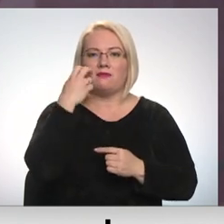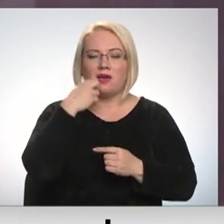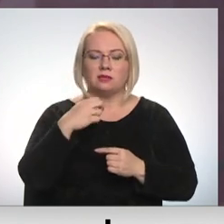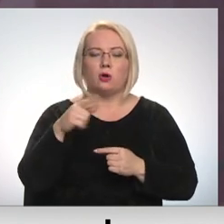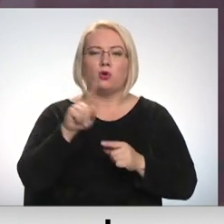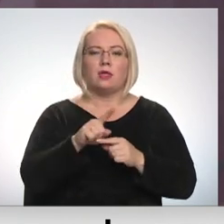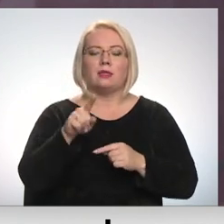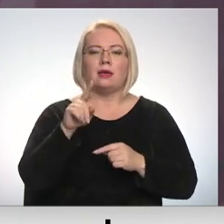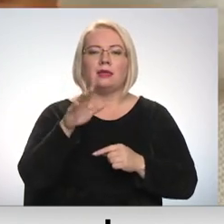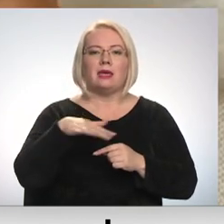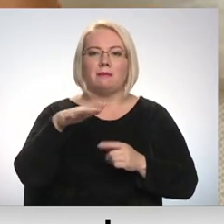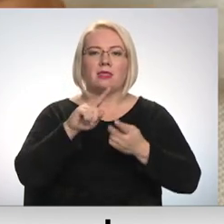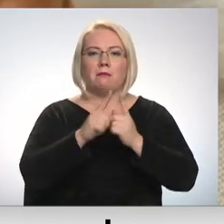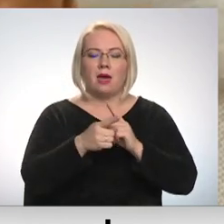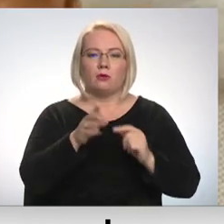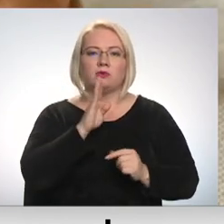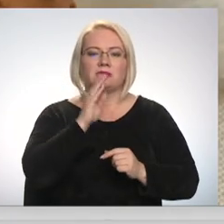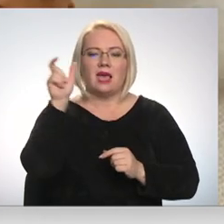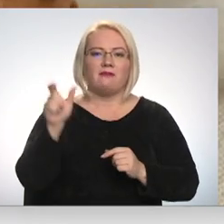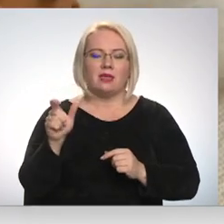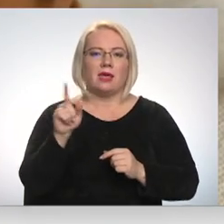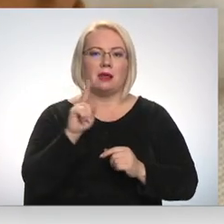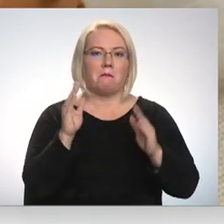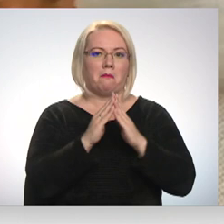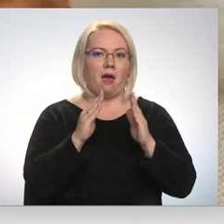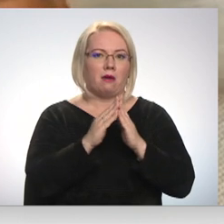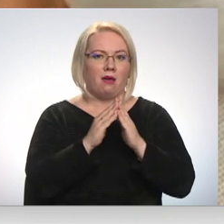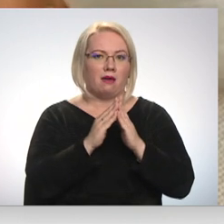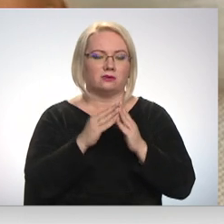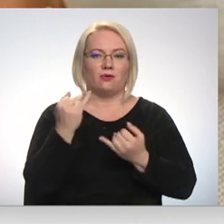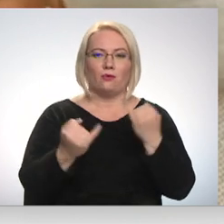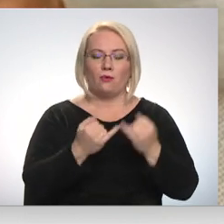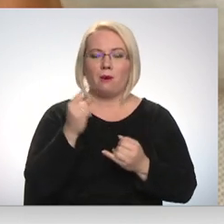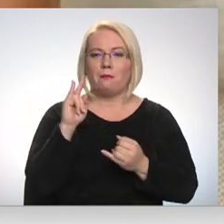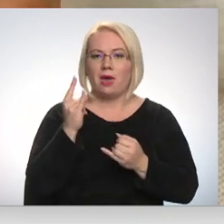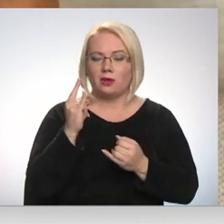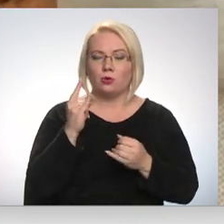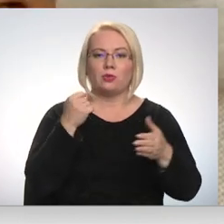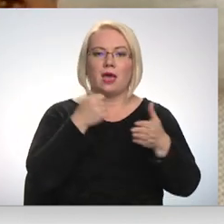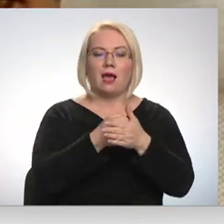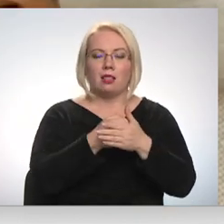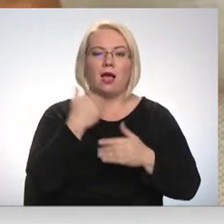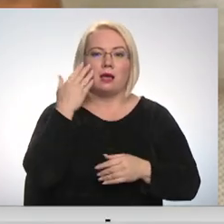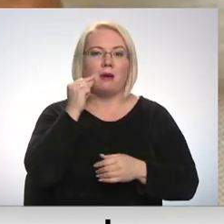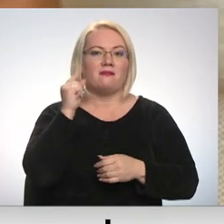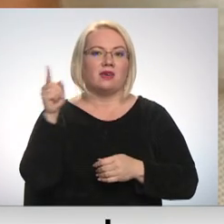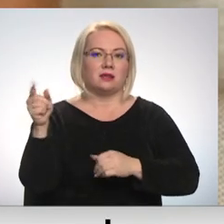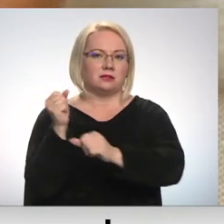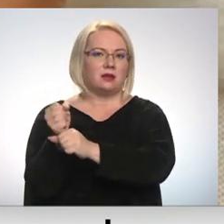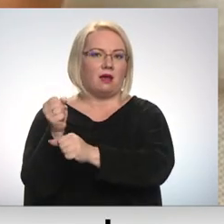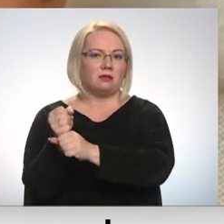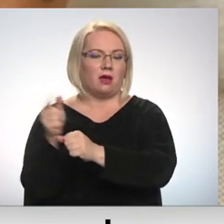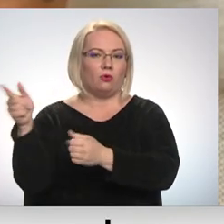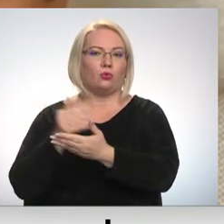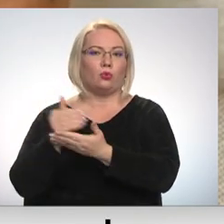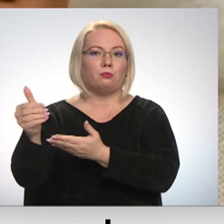ģimenē ienāk bērns. Viņi ir mājās, viņi kopi bērniņo, tie galā ar visām tām lietām. Kamēr vīrietis ir darba tirgū, viņš